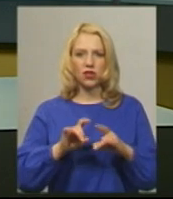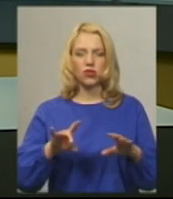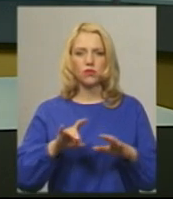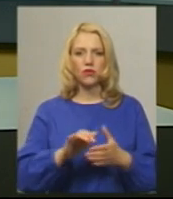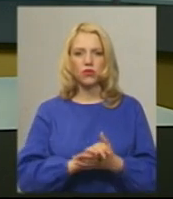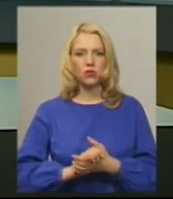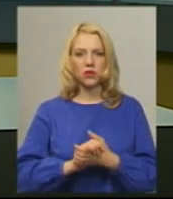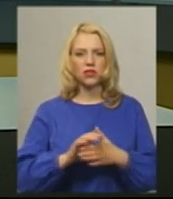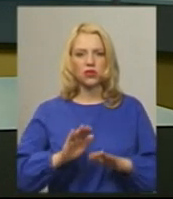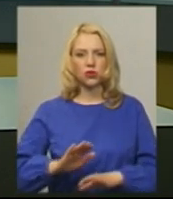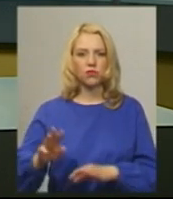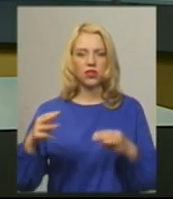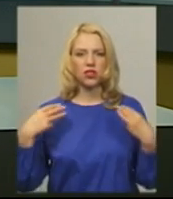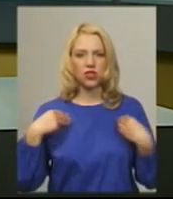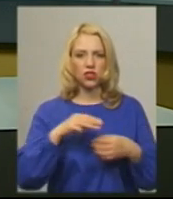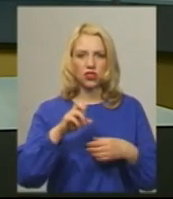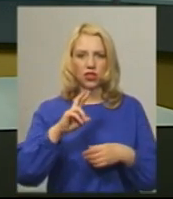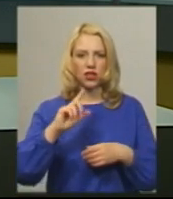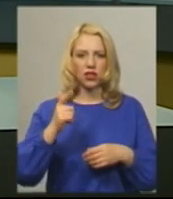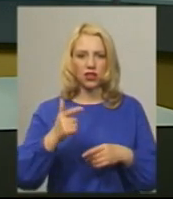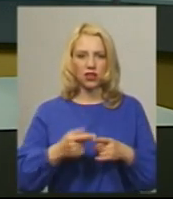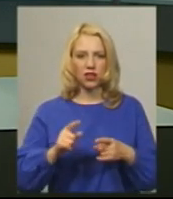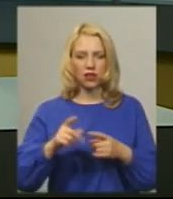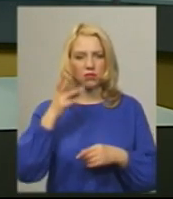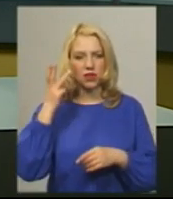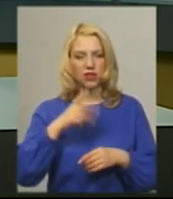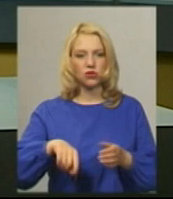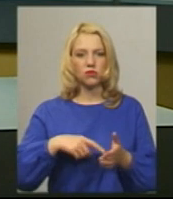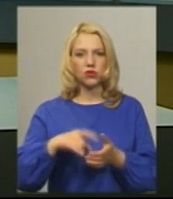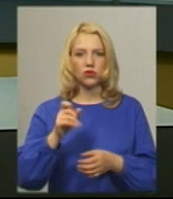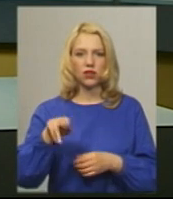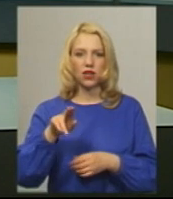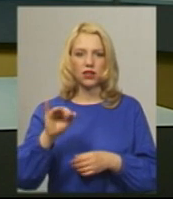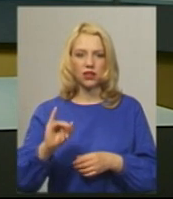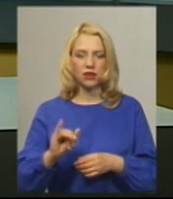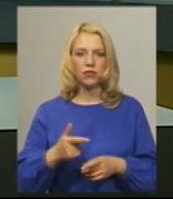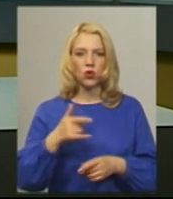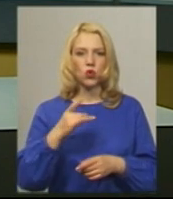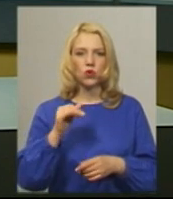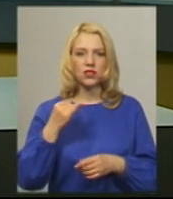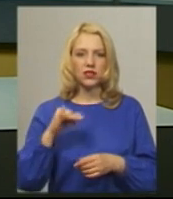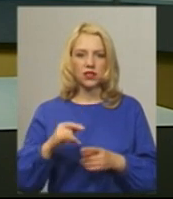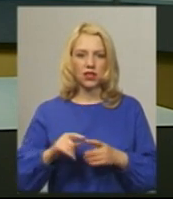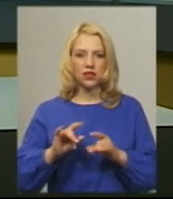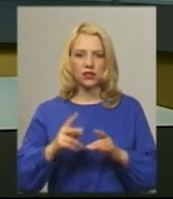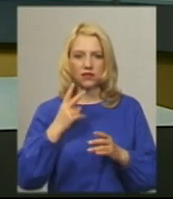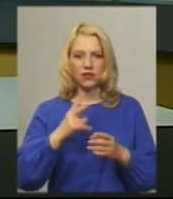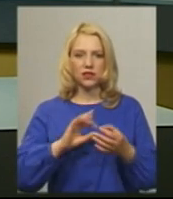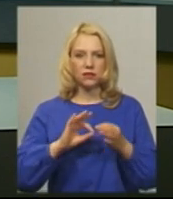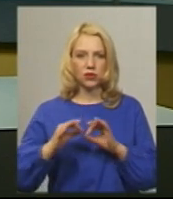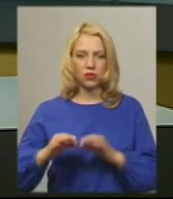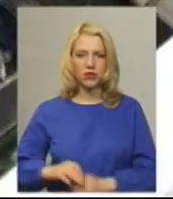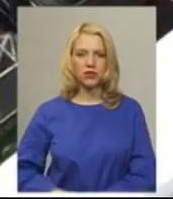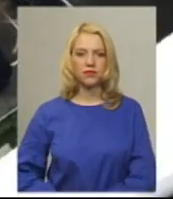заступник начальника управління житлово-комунального господарства Хмельницької міської ради Віталій Гурський. Подробиці в сюжеті Андрія Гуменно.